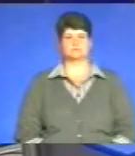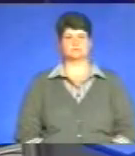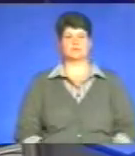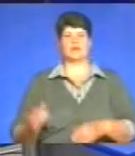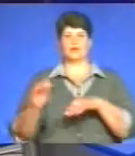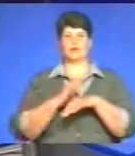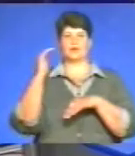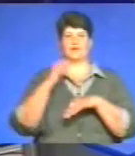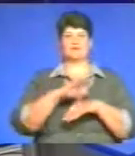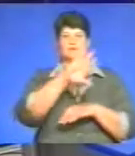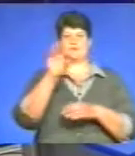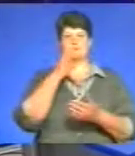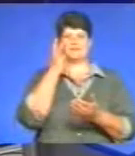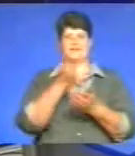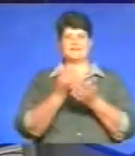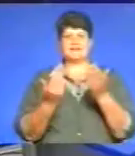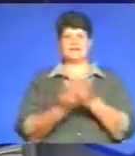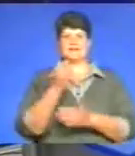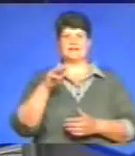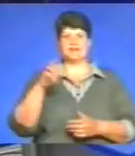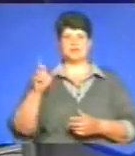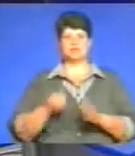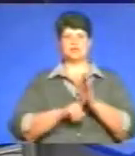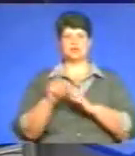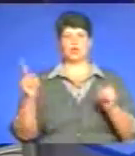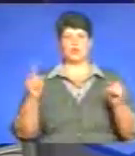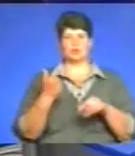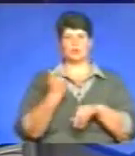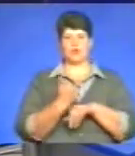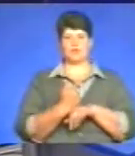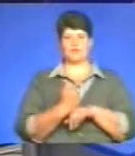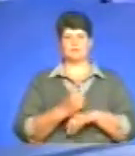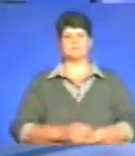Доброго вечера усім, хто дивиться Вісті ТТБ. Спочатку коротко про головне.